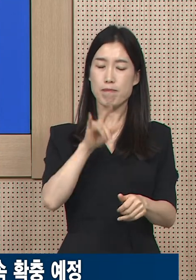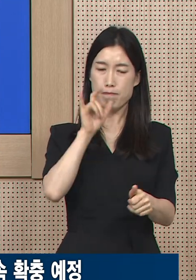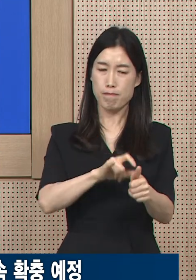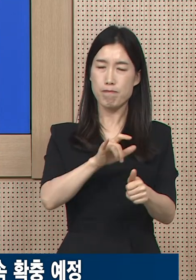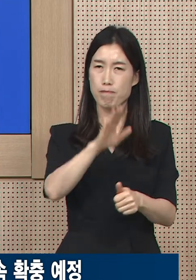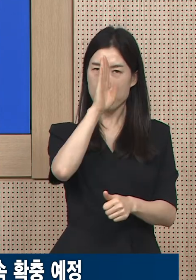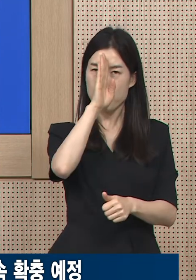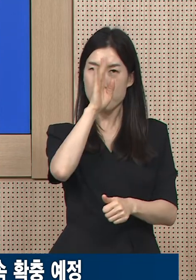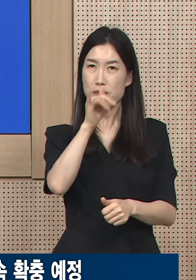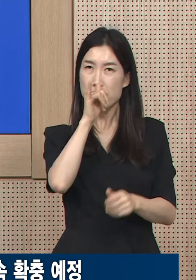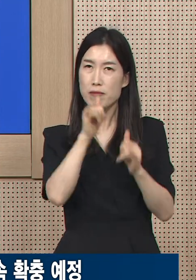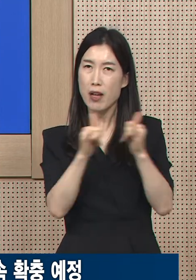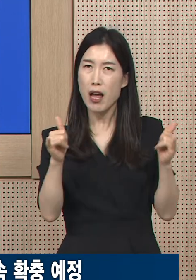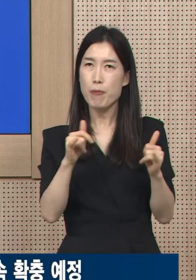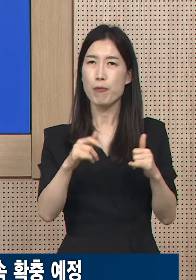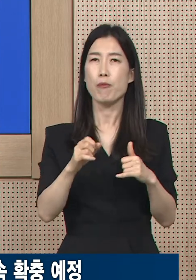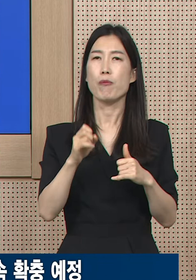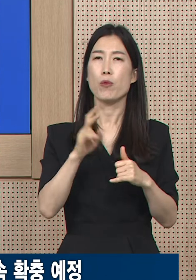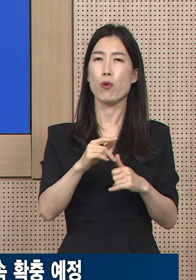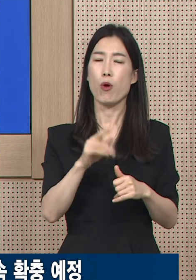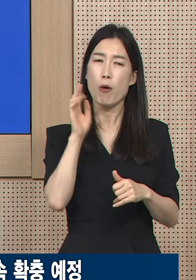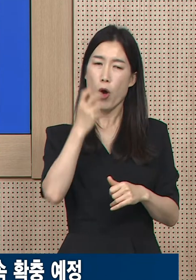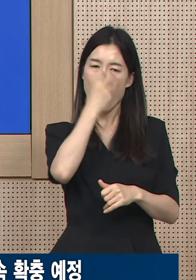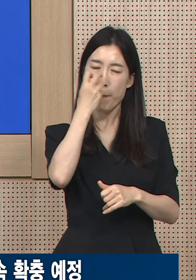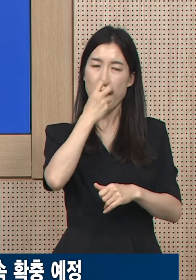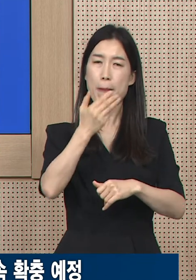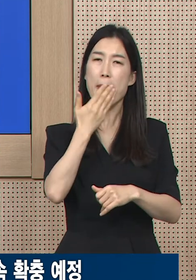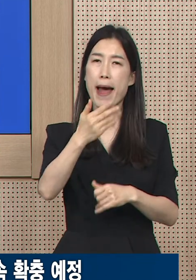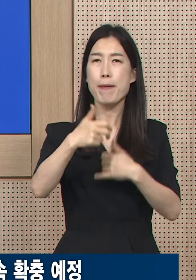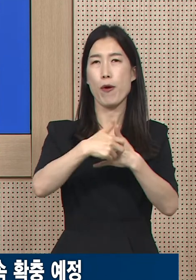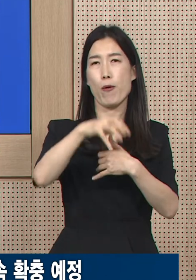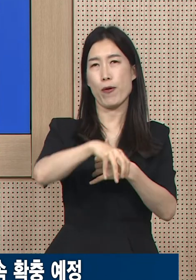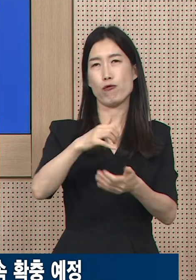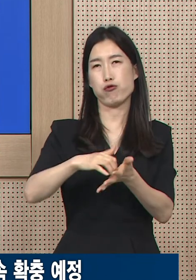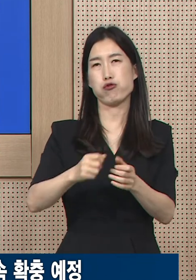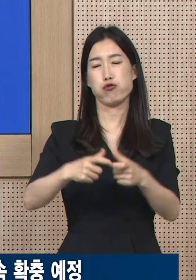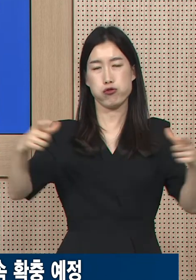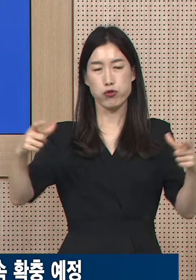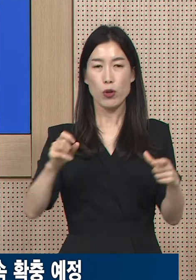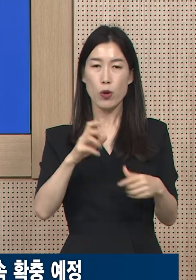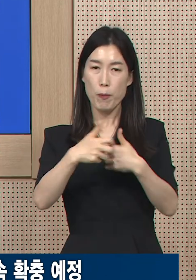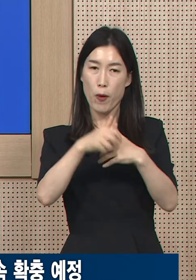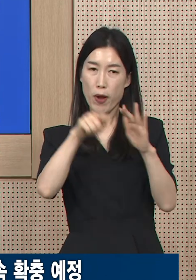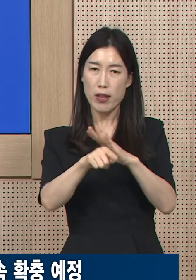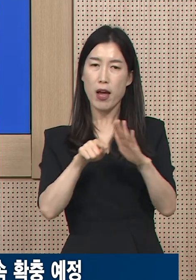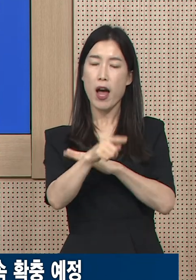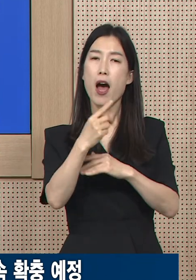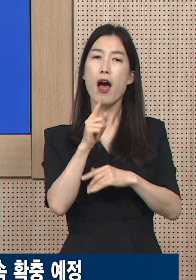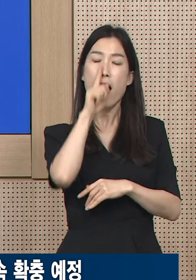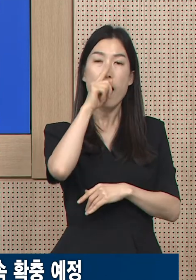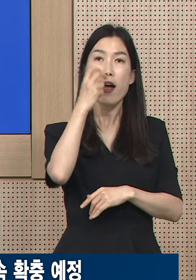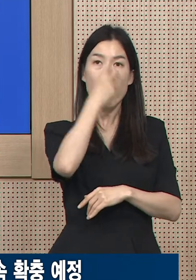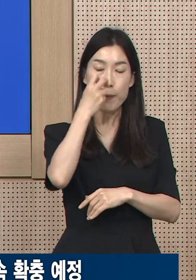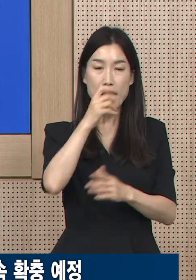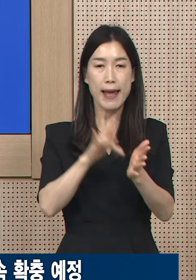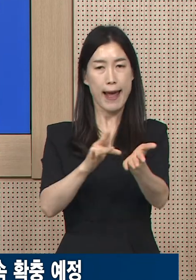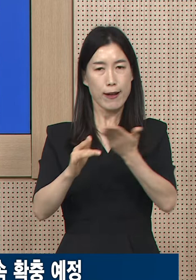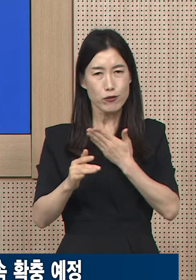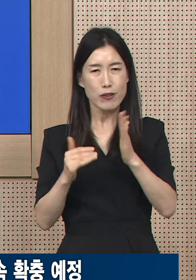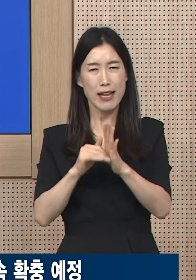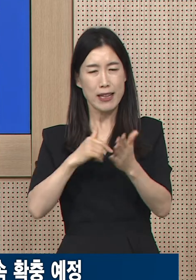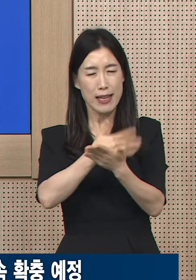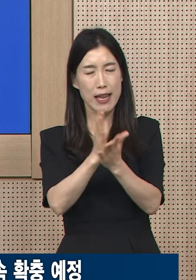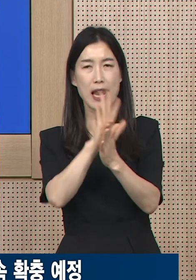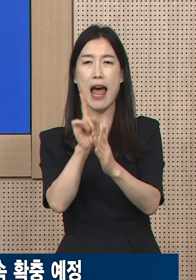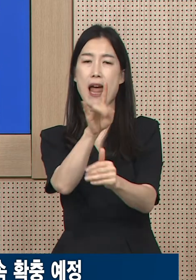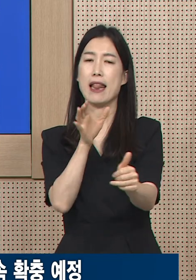원스톱 진료기관도 지속적으로 확충할 예정입니다. 경기도는 정부의 재유행 방역 의료 대응 방안에 맞추어